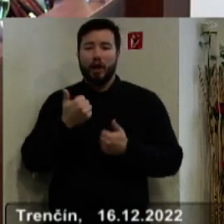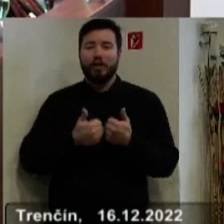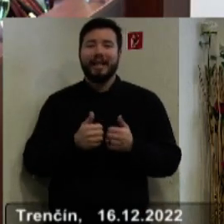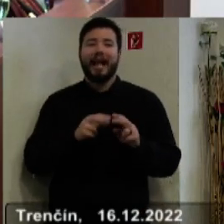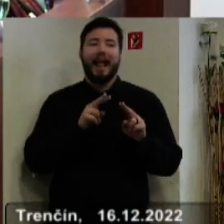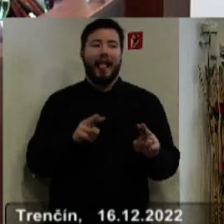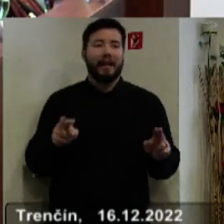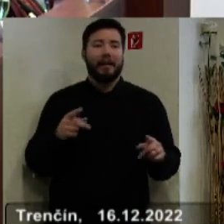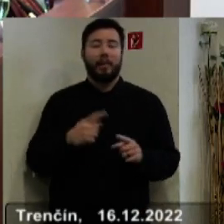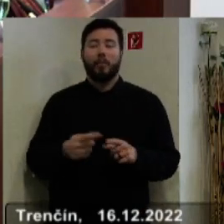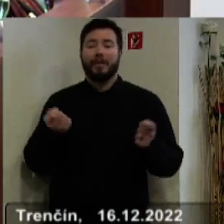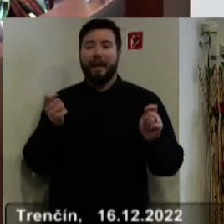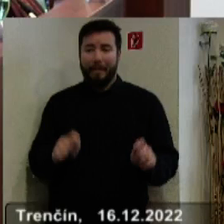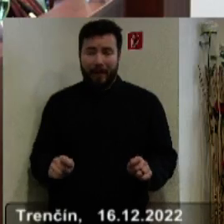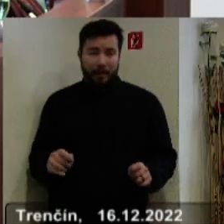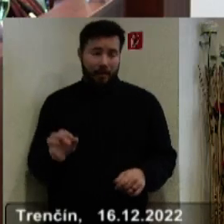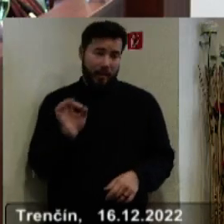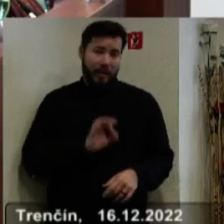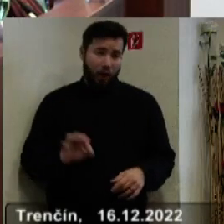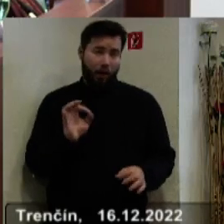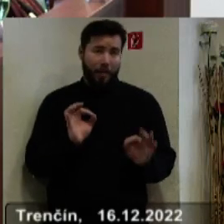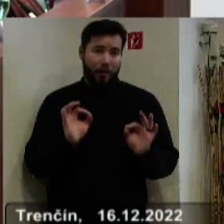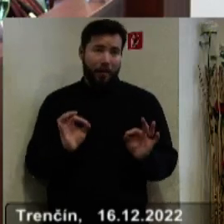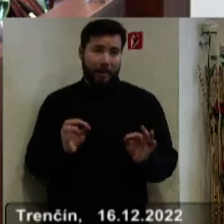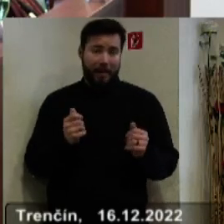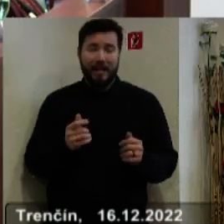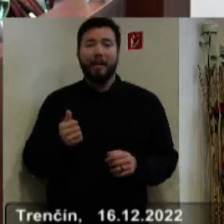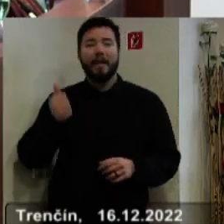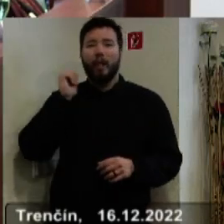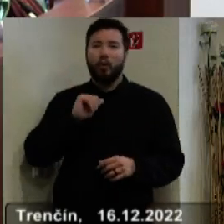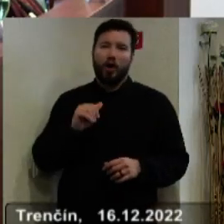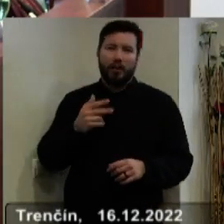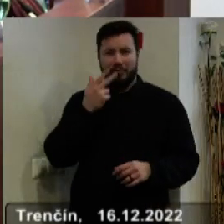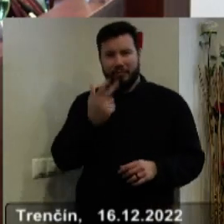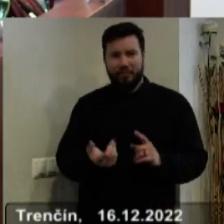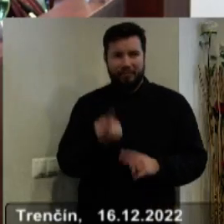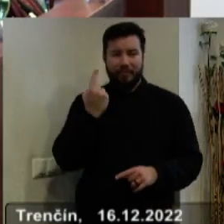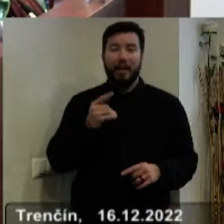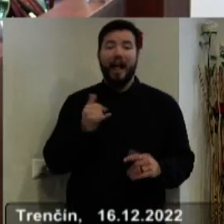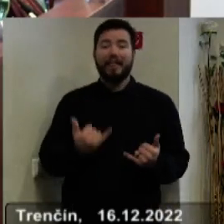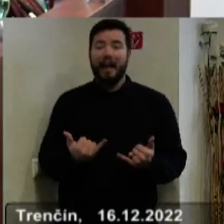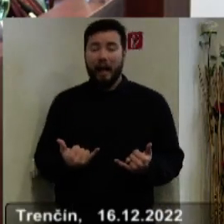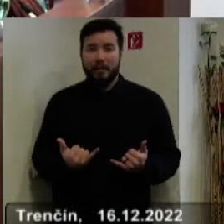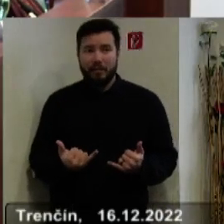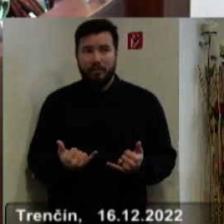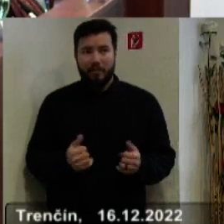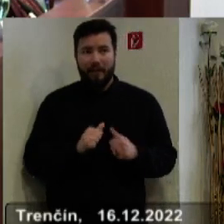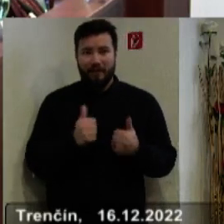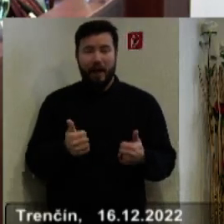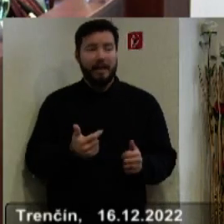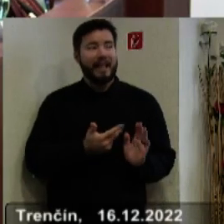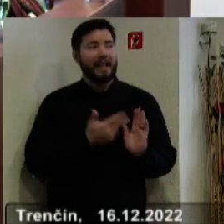elektrínu aj plín, celkom fajn, teda ten minulý rok sa na to nezdalo fajn, ale teraz je to fajn, čiže na tri roky